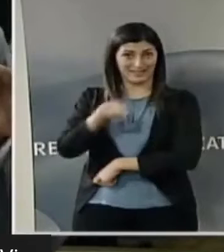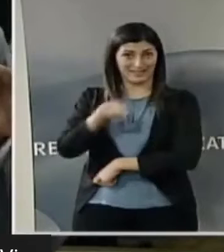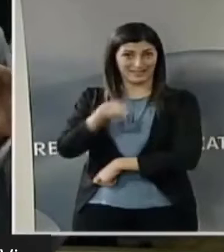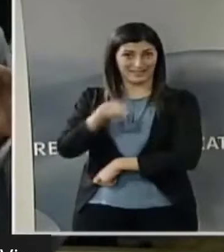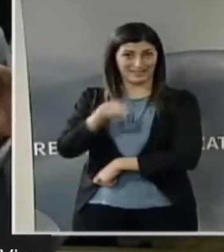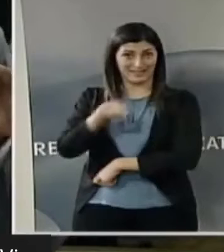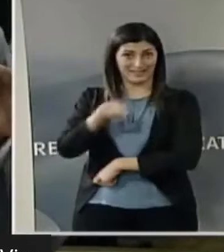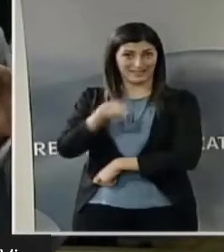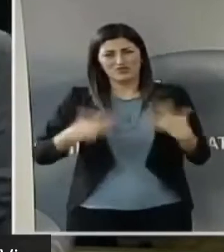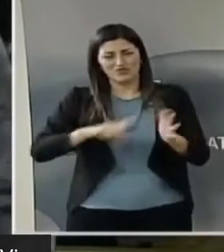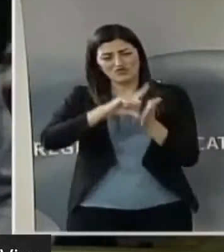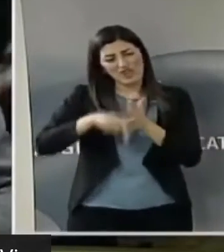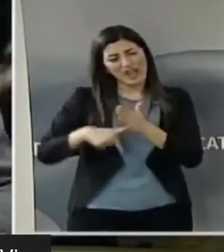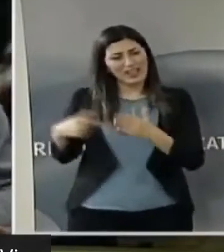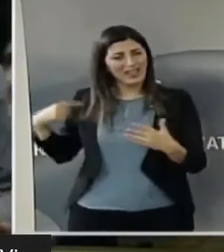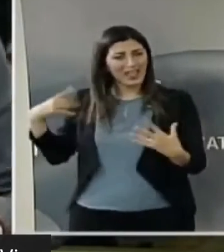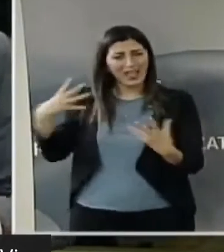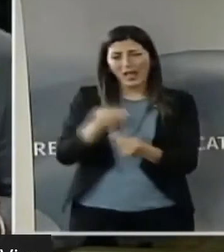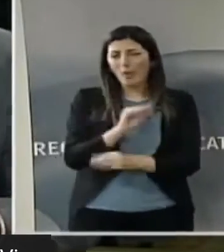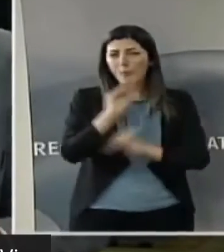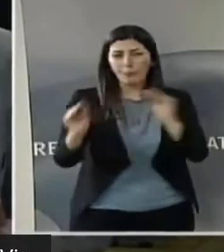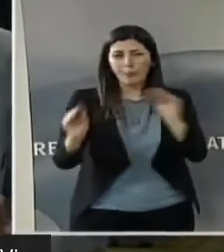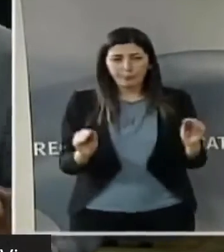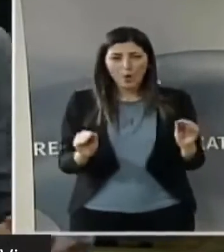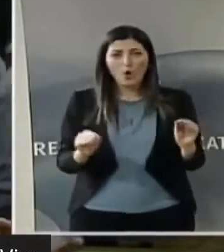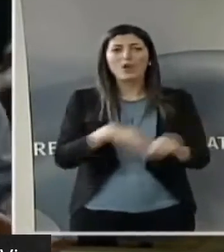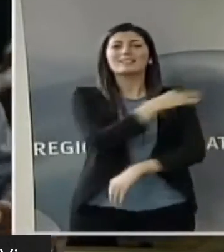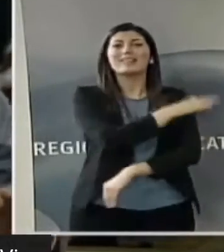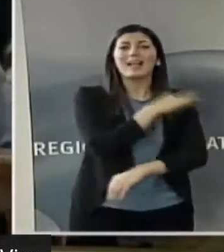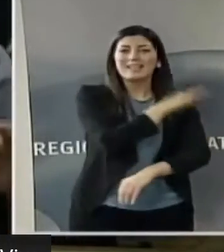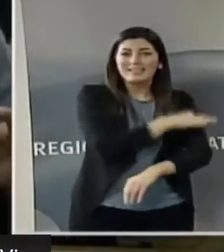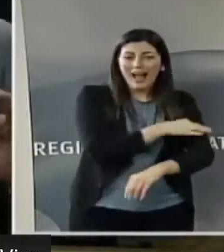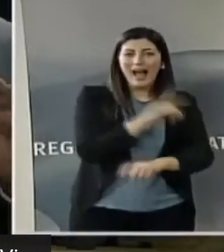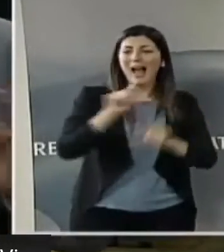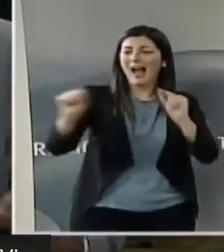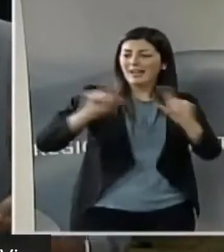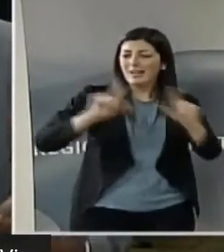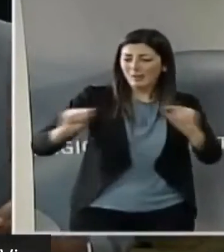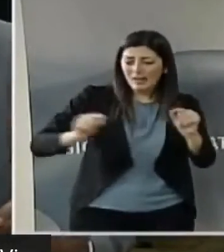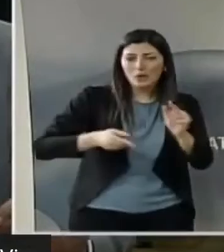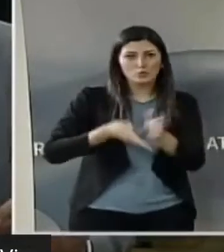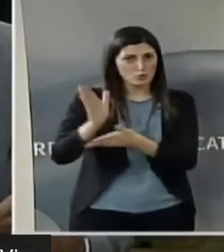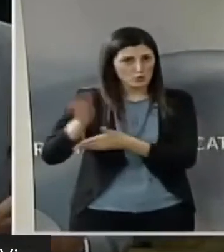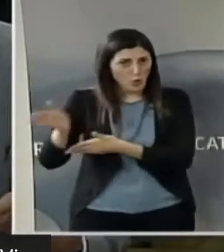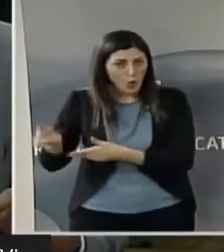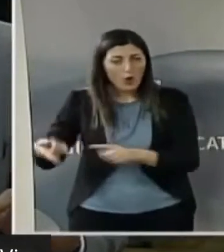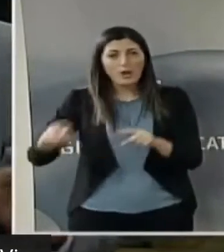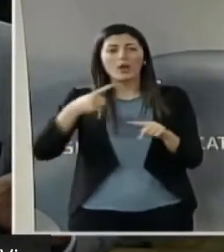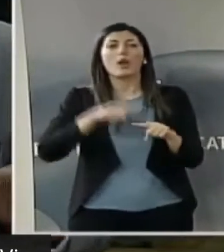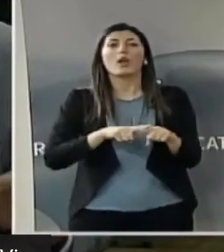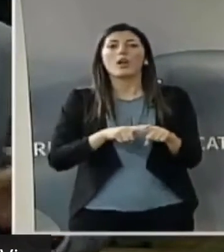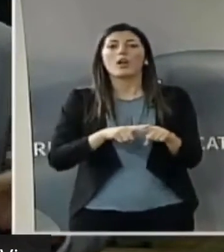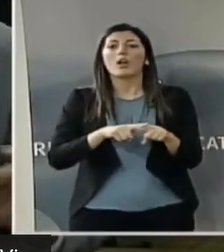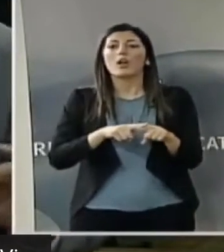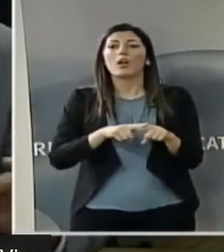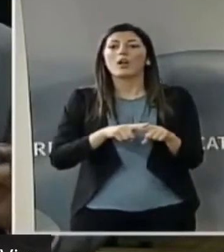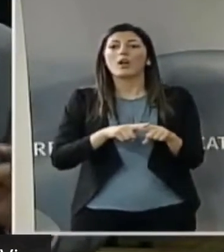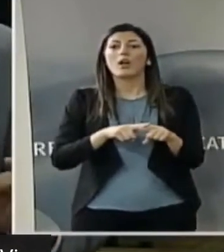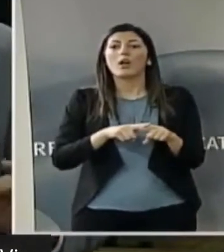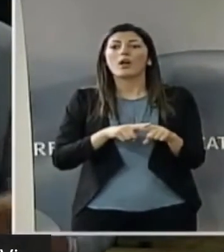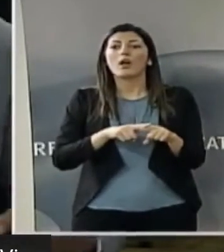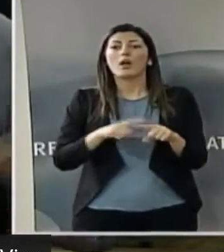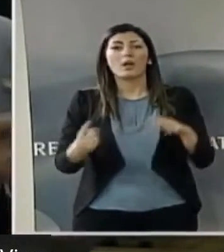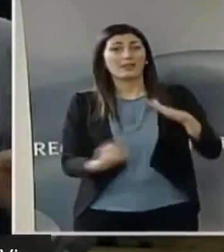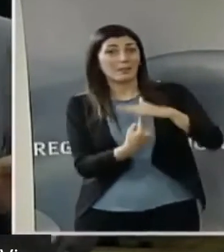chiedo da tempo, l'emigrazione sanitaria, il deficit del personale